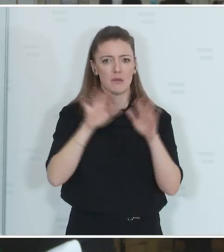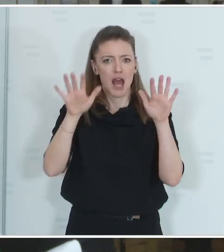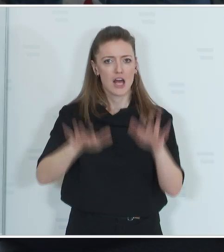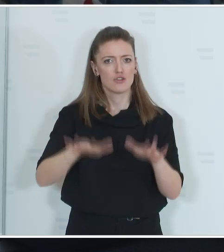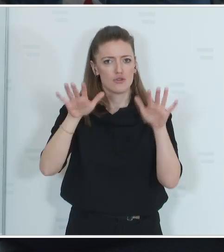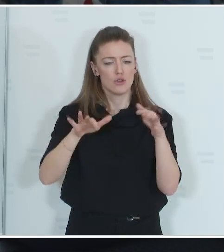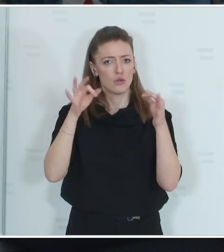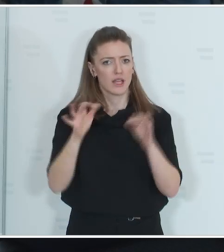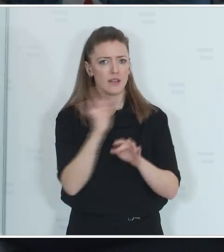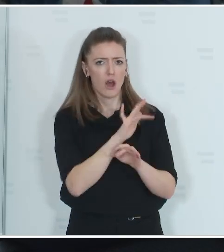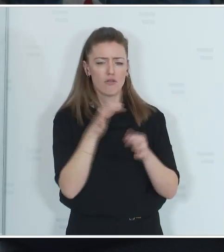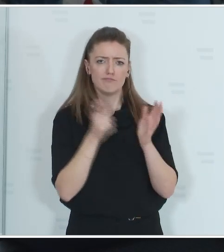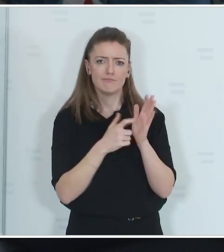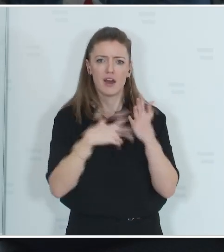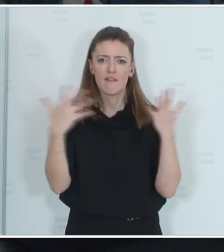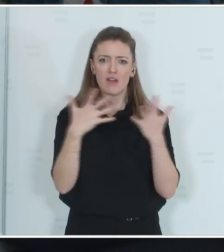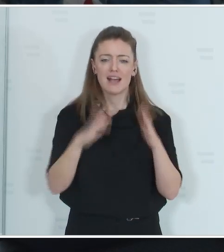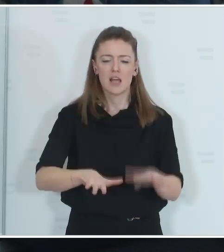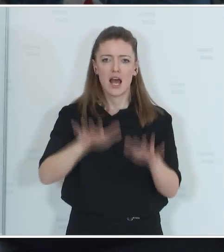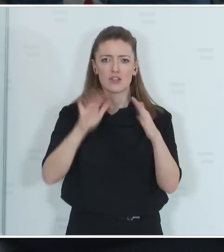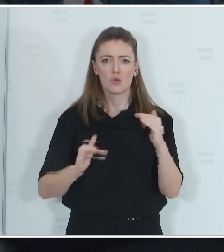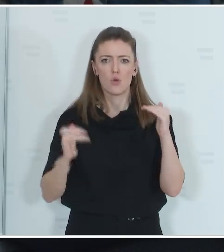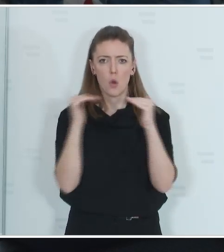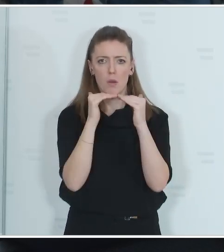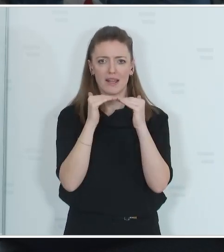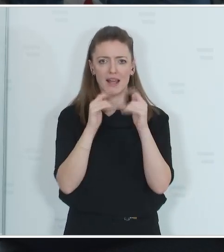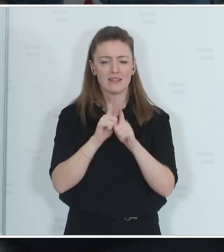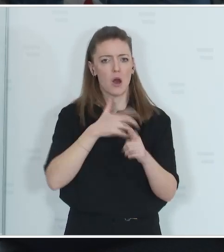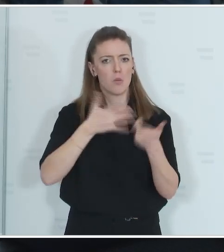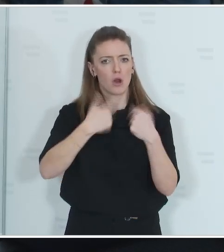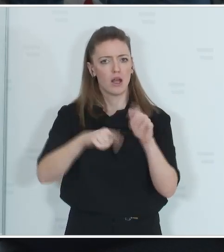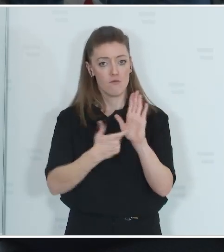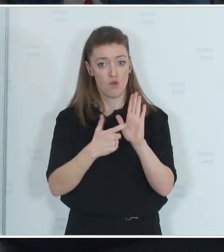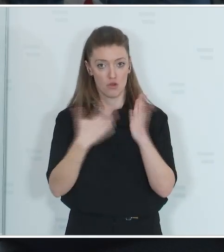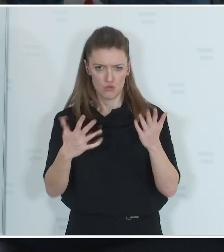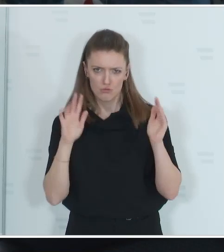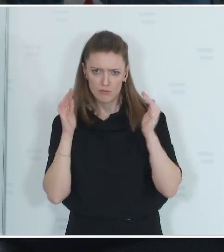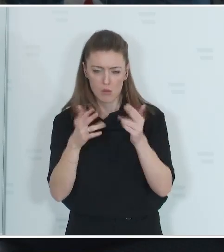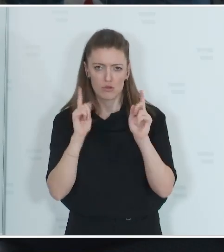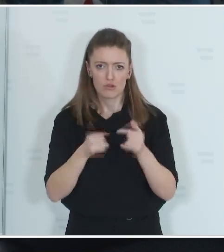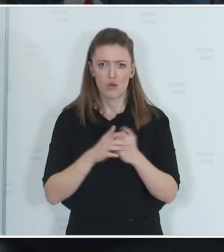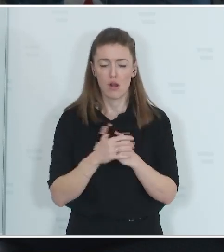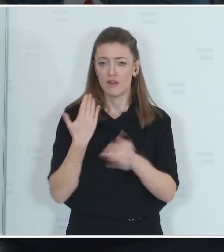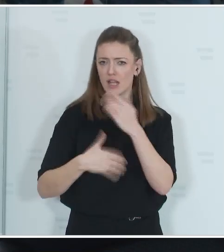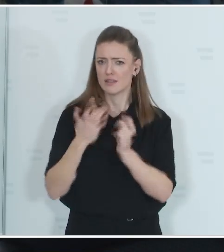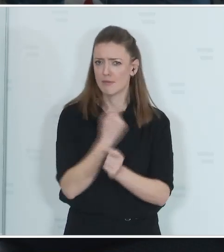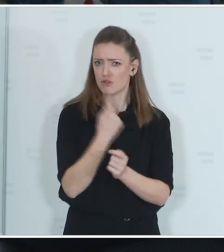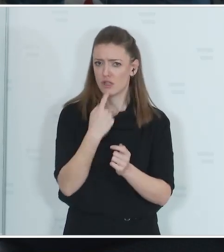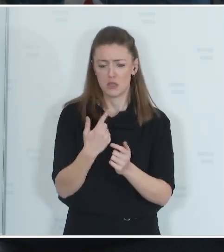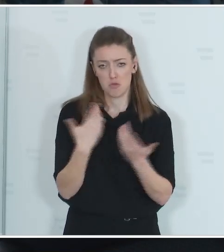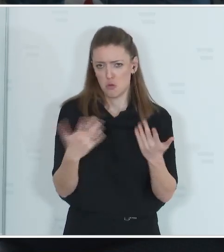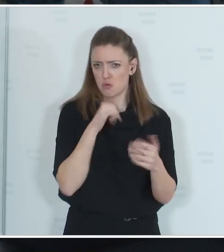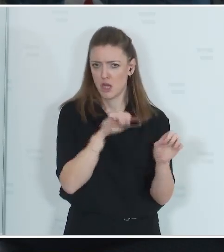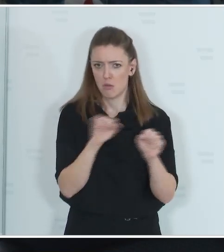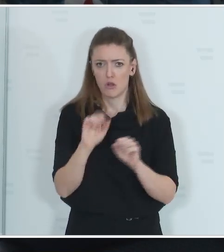Konkret fordert man von Ihnen, dass Sie sich mit dieser Asylobergrenze, die das Burgenland fordert, auseinandersetzen. Sie haben ja schon in Vergangenheit gesagt, für Sie keine